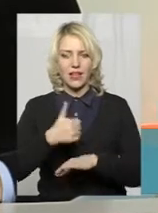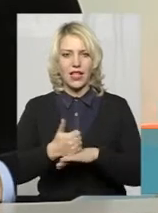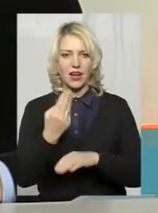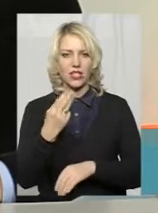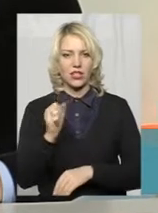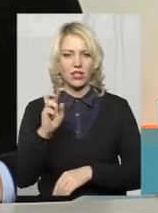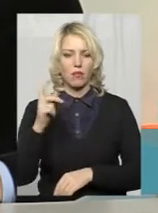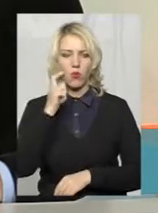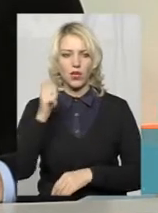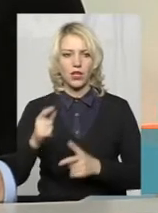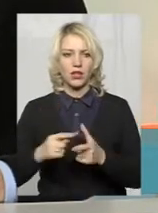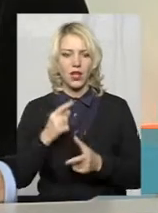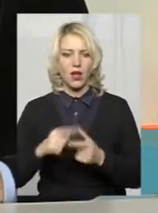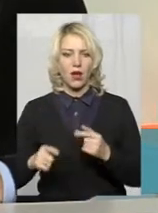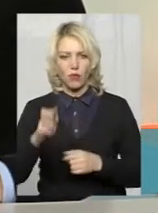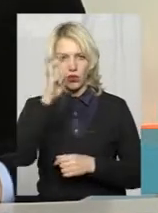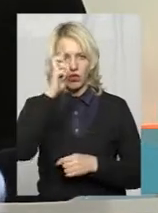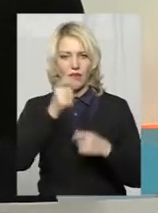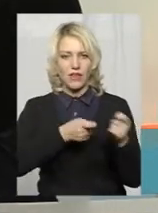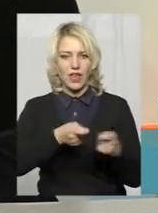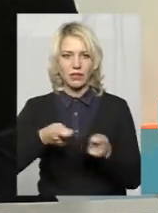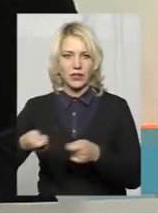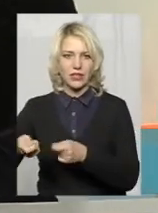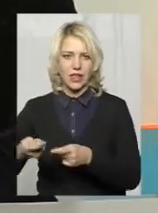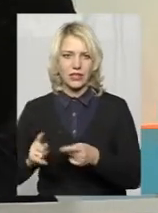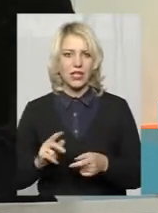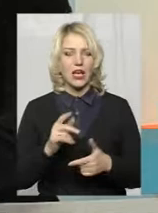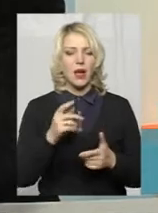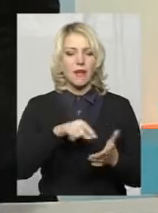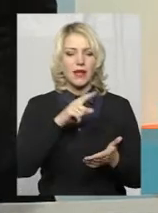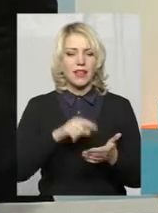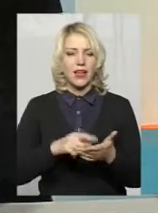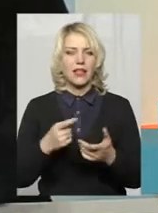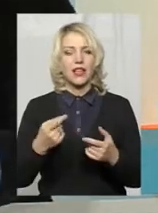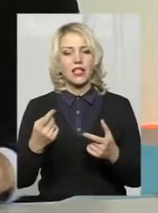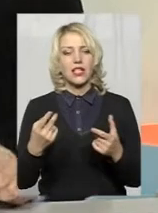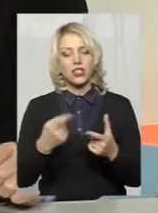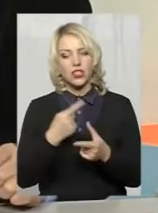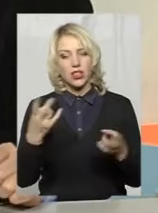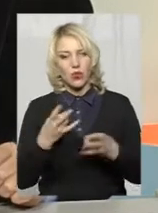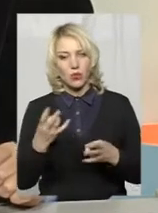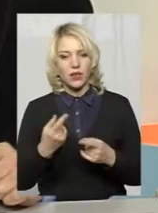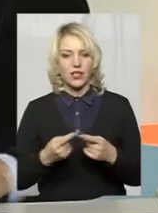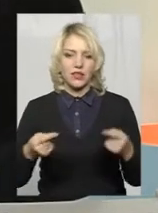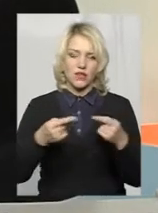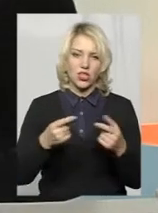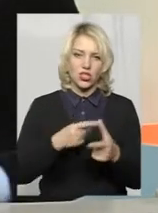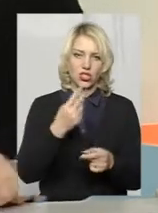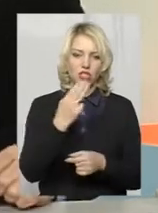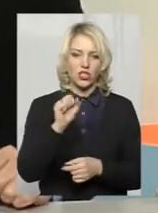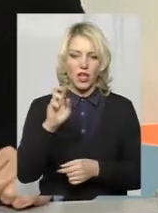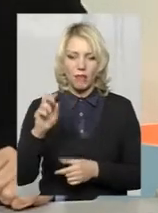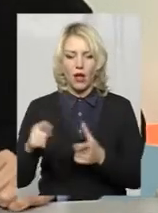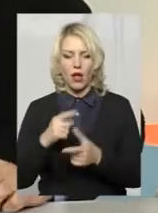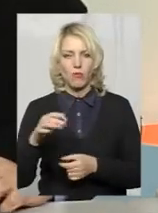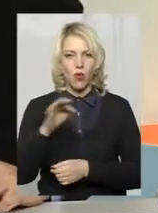або обласних державних адміністрацій. Питання в тому, де вони будуть актуальними і необхідними, визначається або штабом, або областю